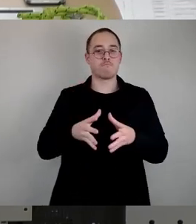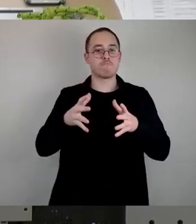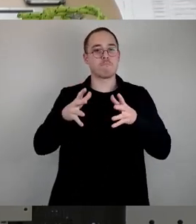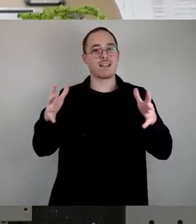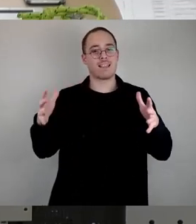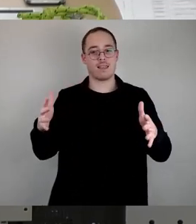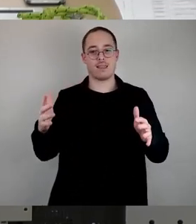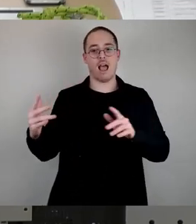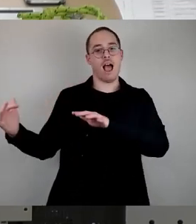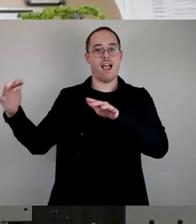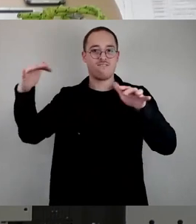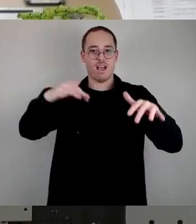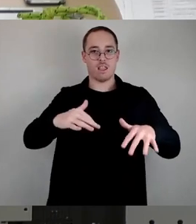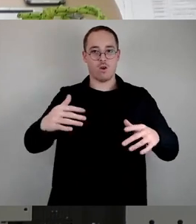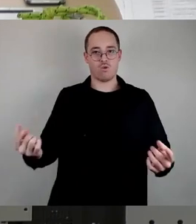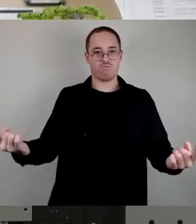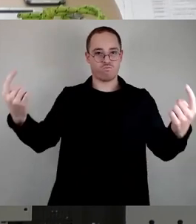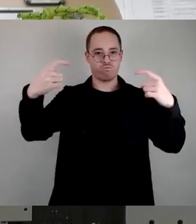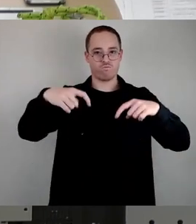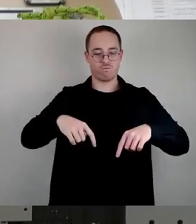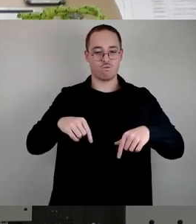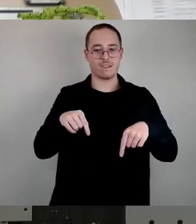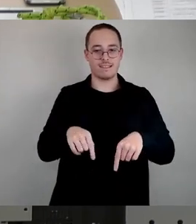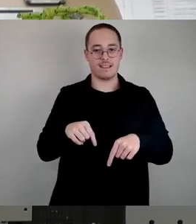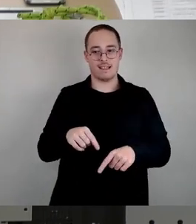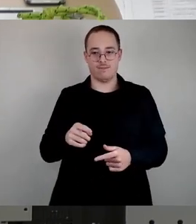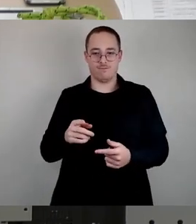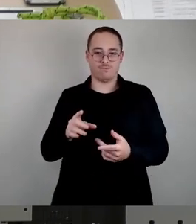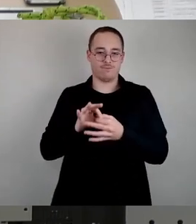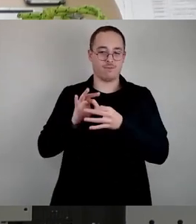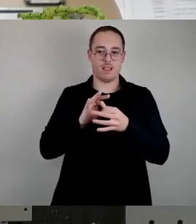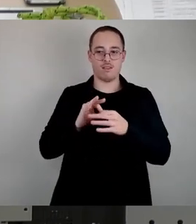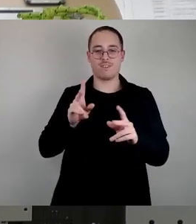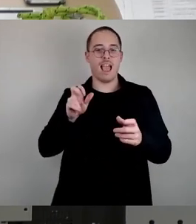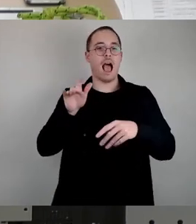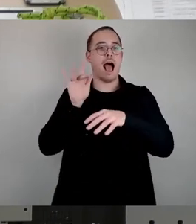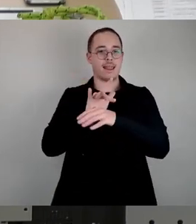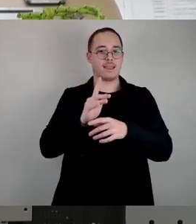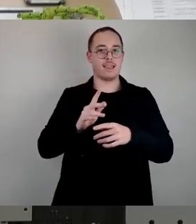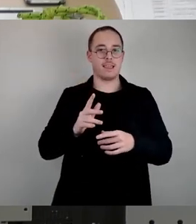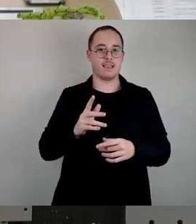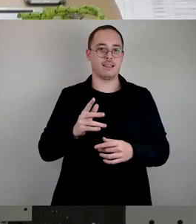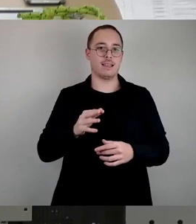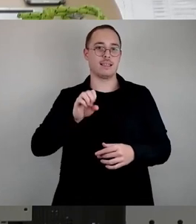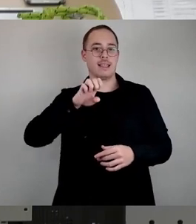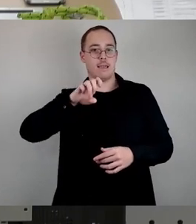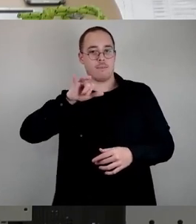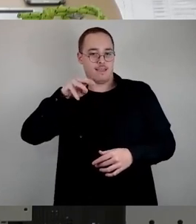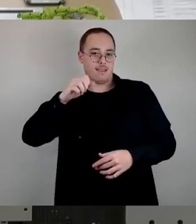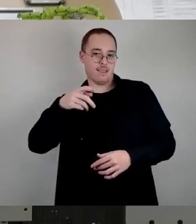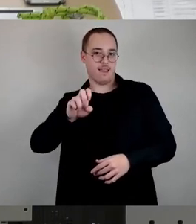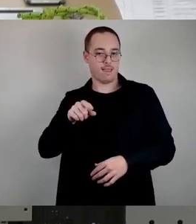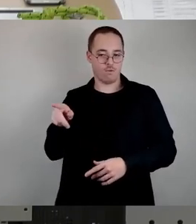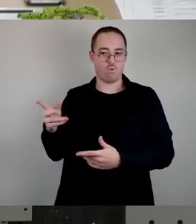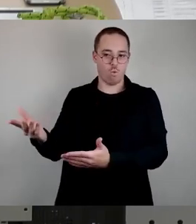Masseneinwanderung auf den Antisemitismus in Deutschland sind nicht zu übersehen, auch wenn die Bundes und Landesregierungen sie nach Kräften vertuschen.